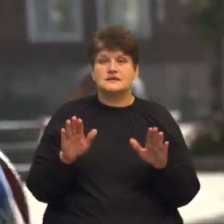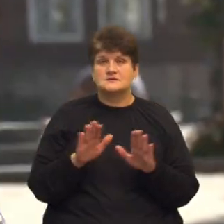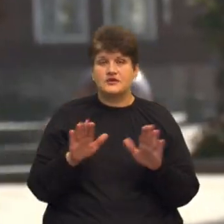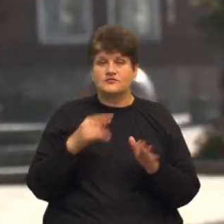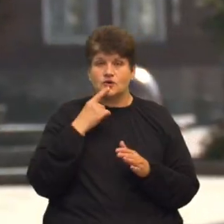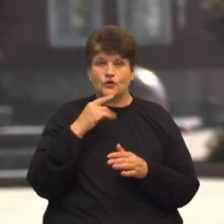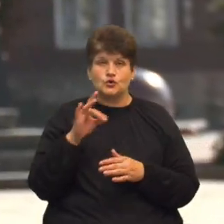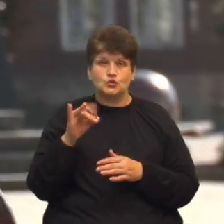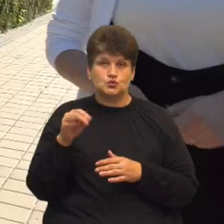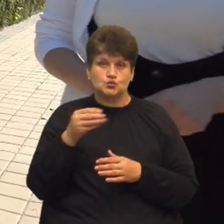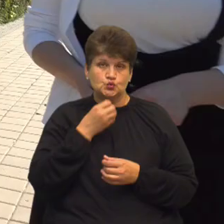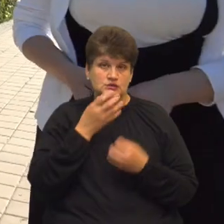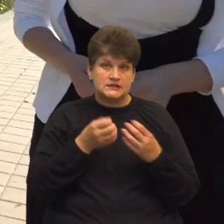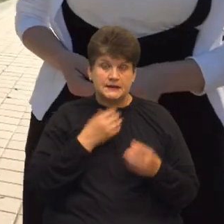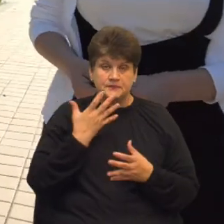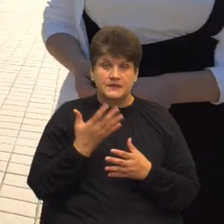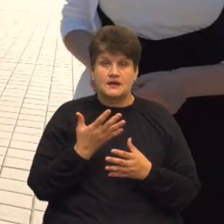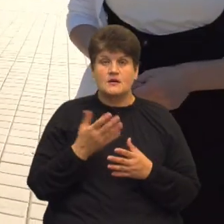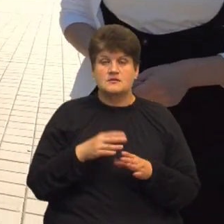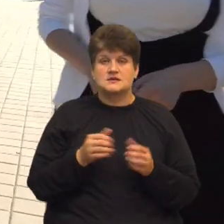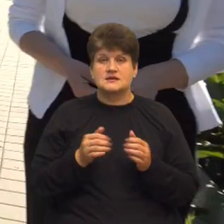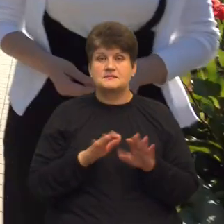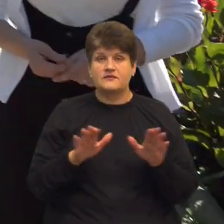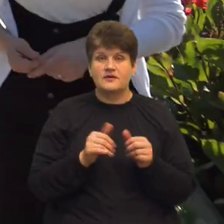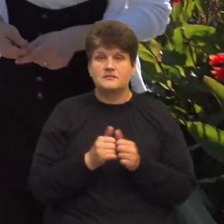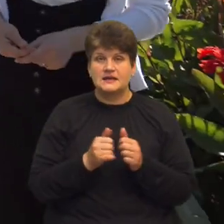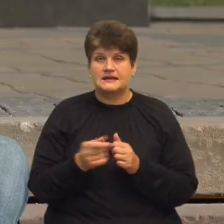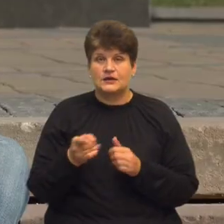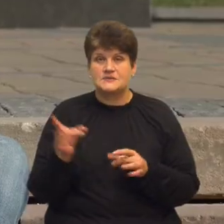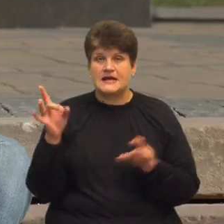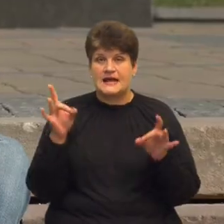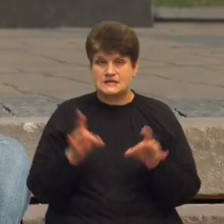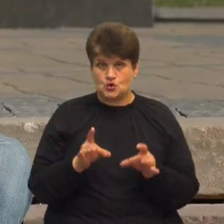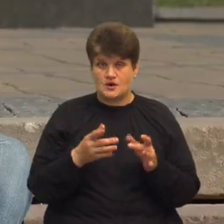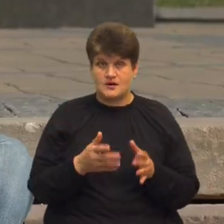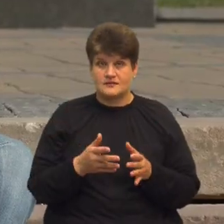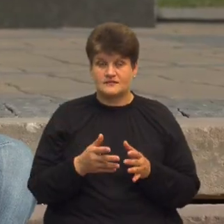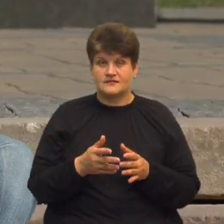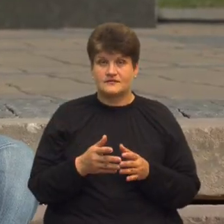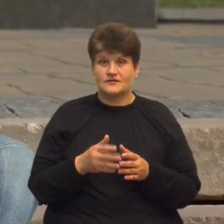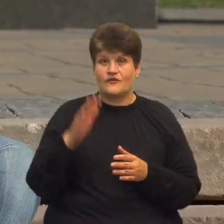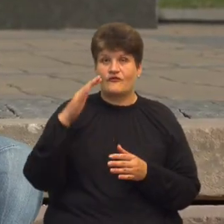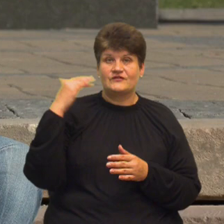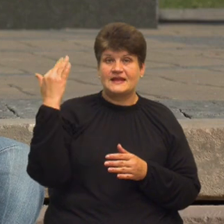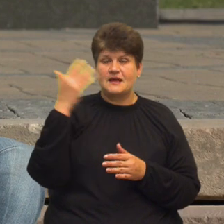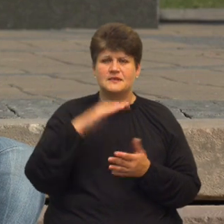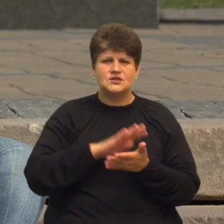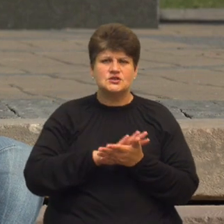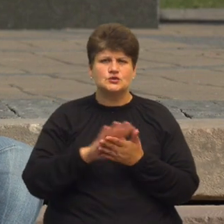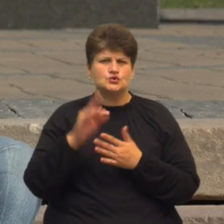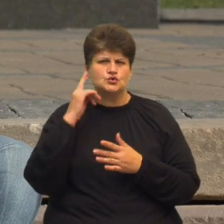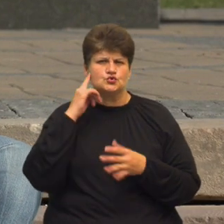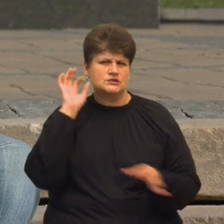Під час повномасштабної війни, каже, співав поблизу одного з тернопільських ресторанів. В небі чисто не чути